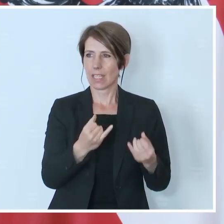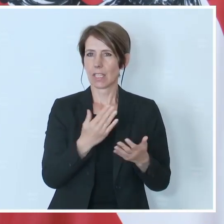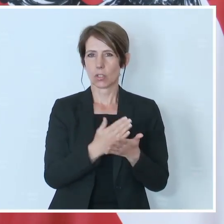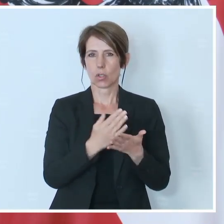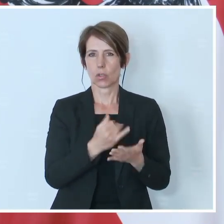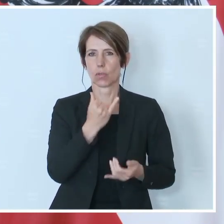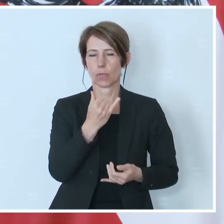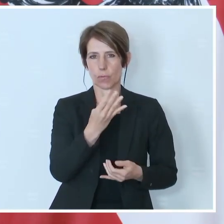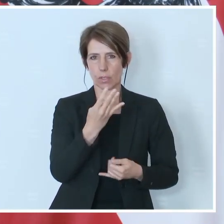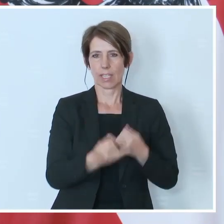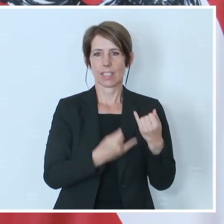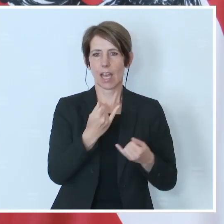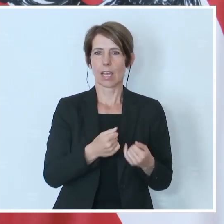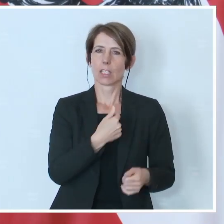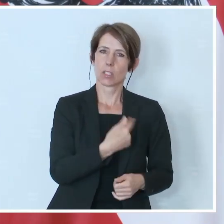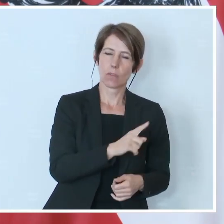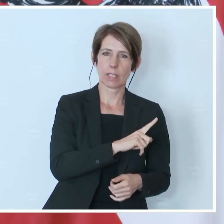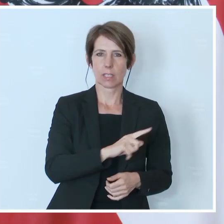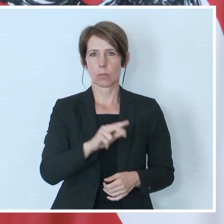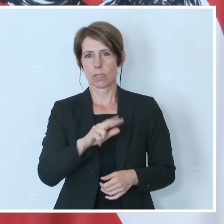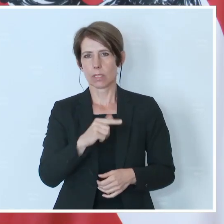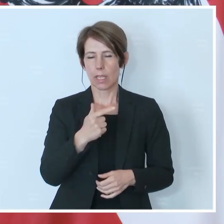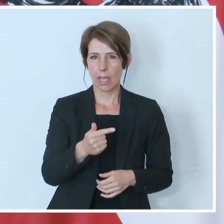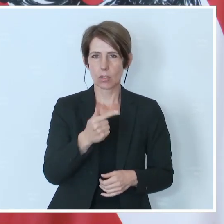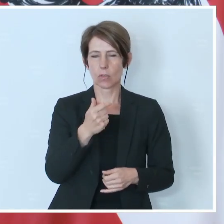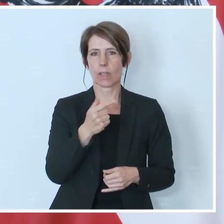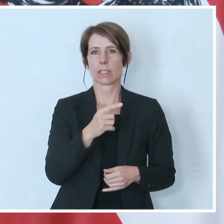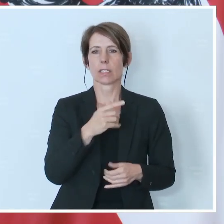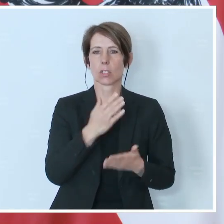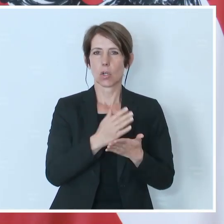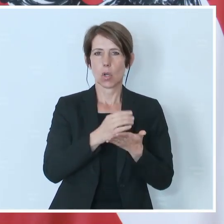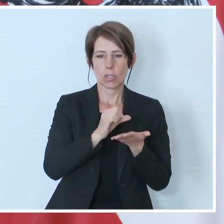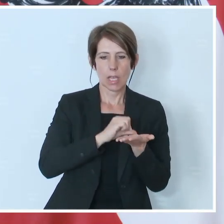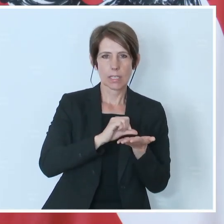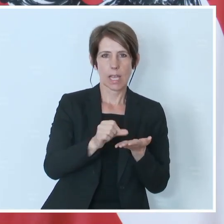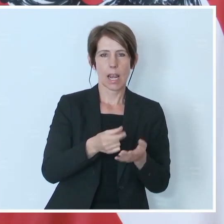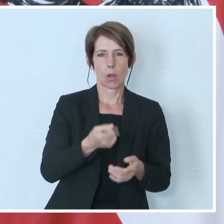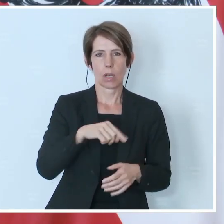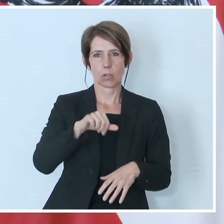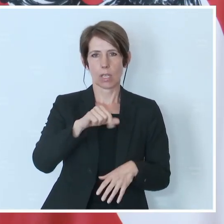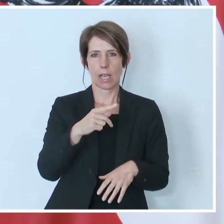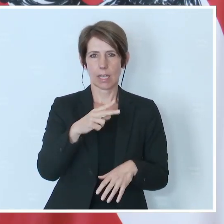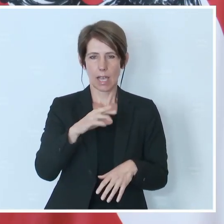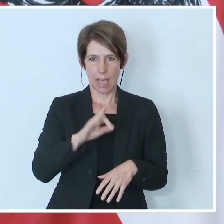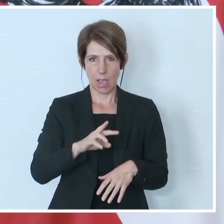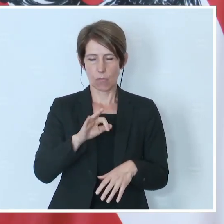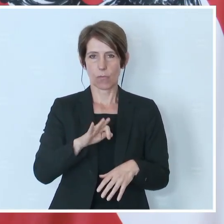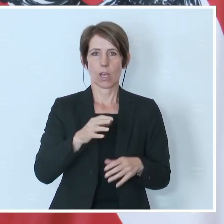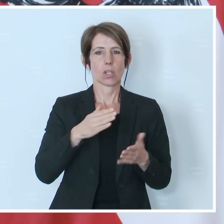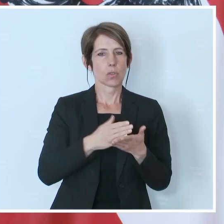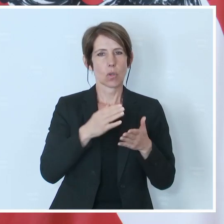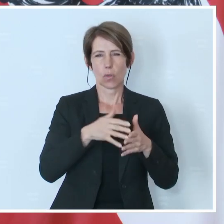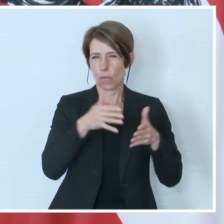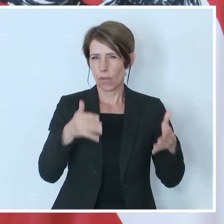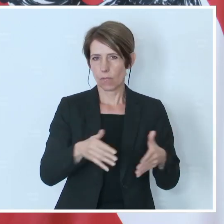Jahren, wenn wir 20 bis 23 rechnen, die Zahlungen aus dem AKF vervielfacht haben, in